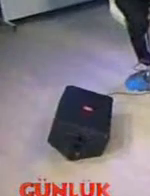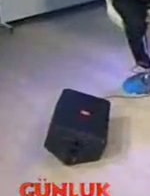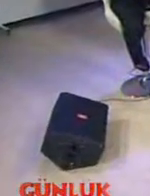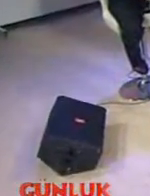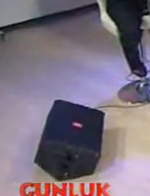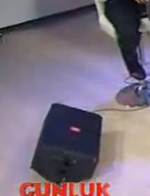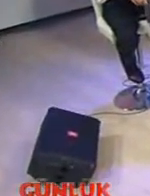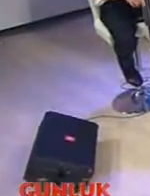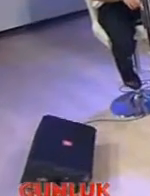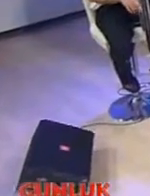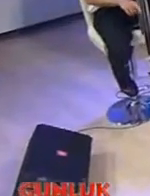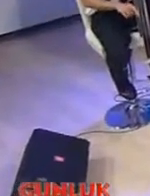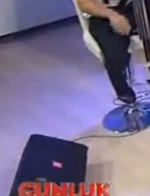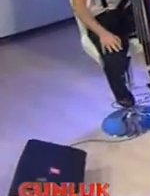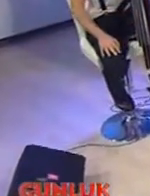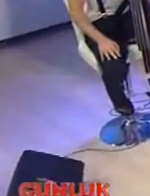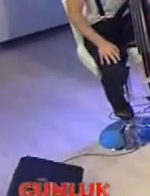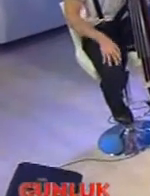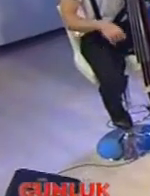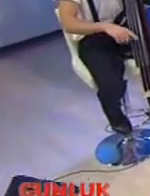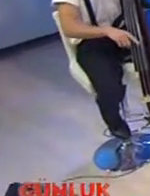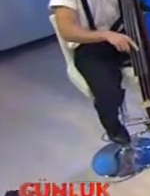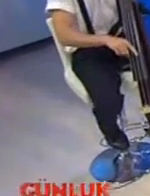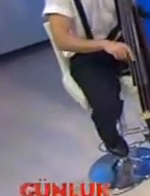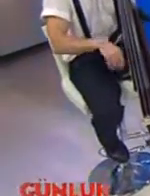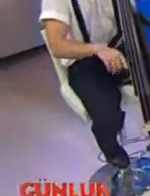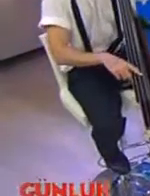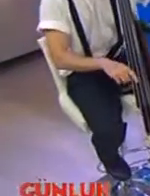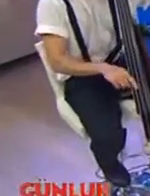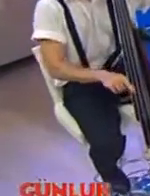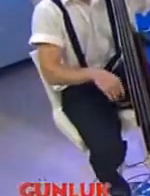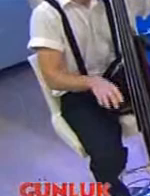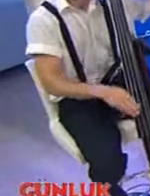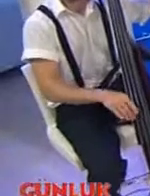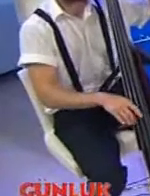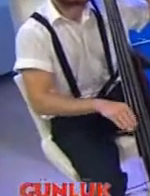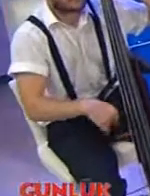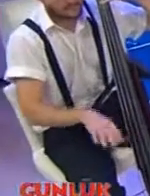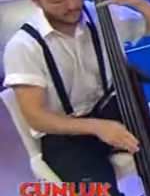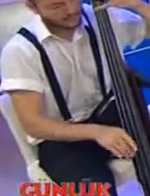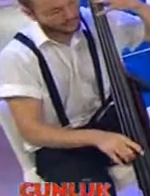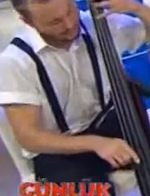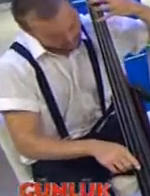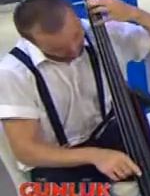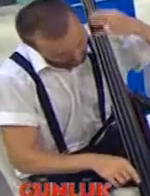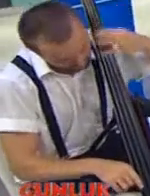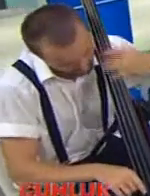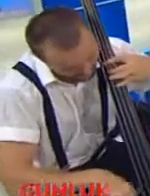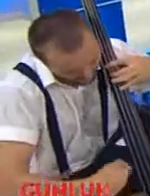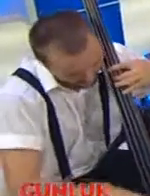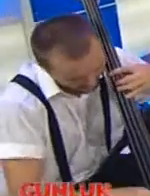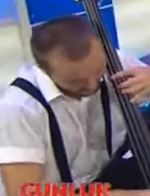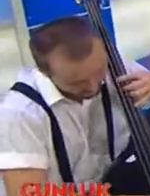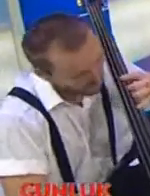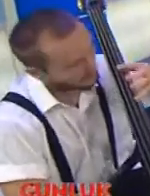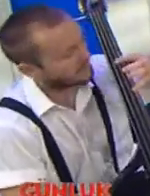gülen yüzünü kurban bu serseri kalbin Ama